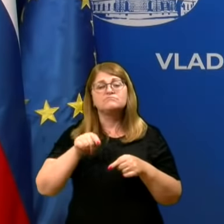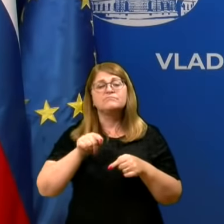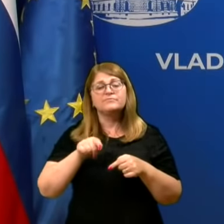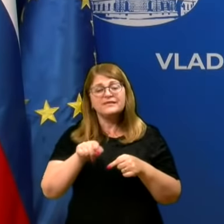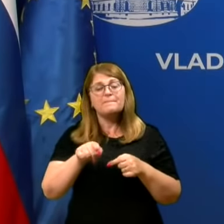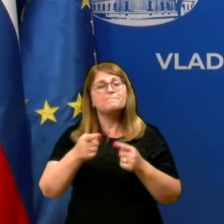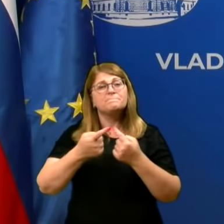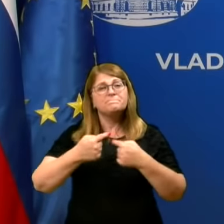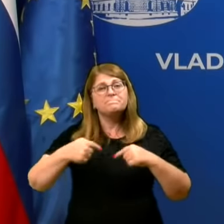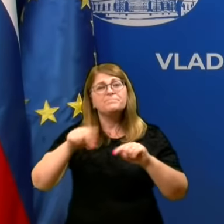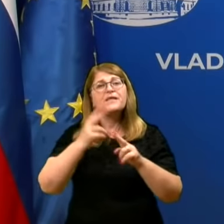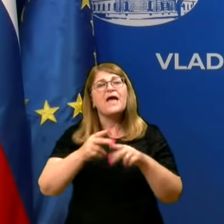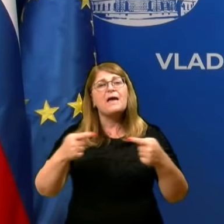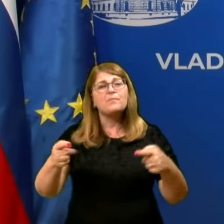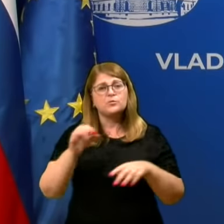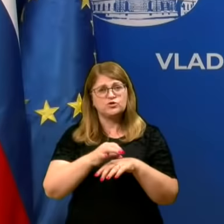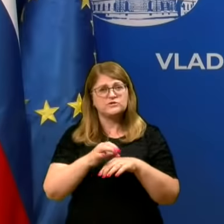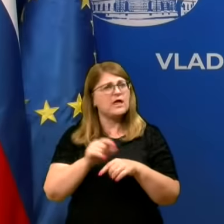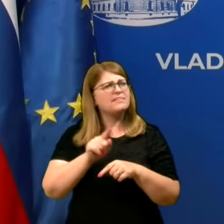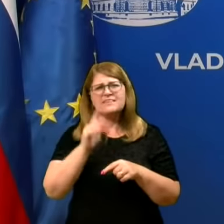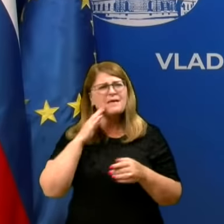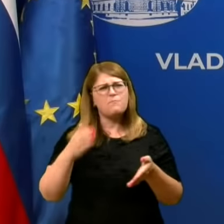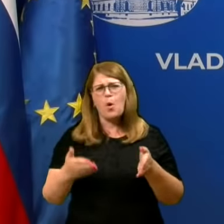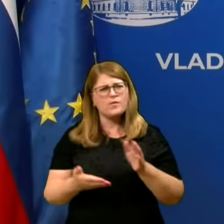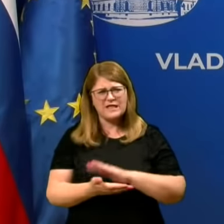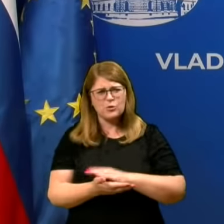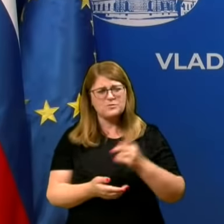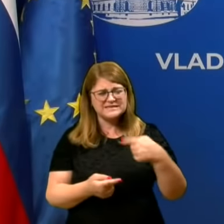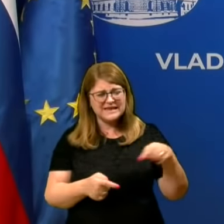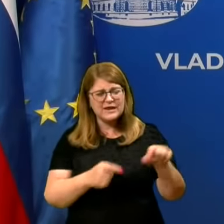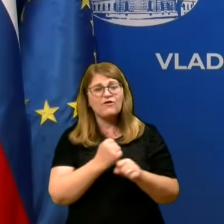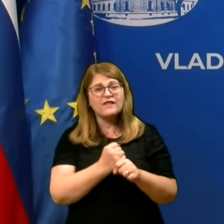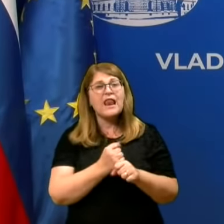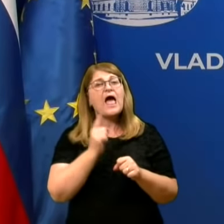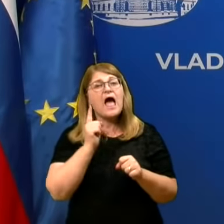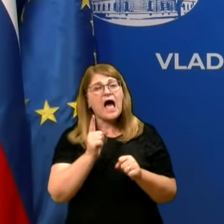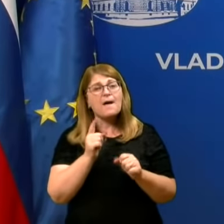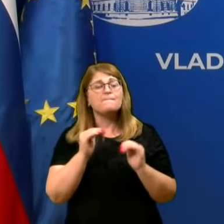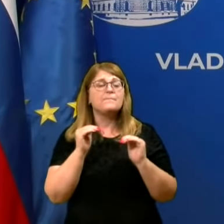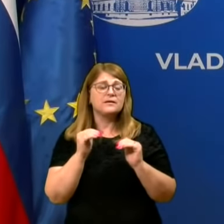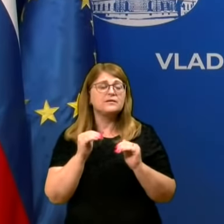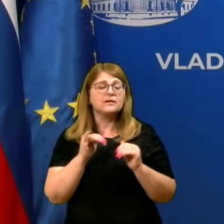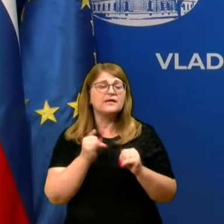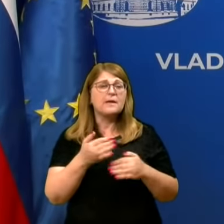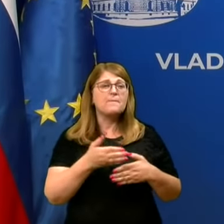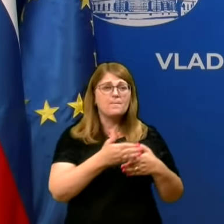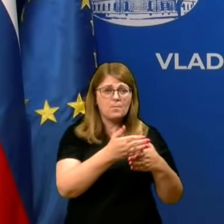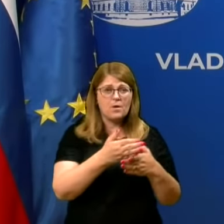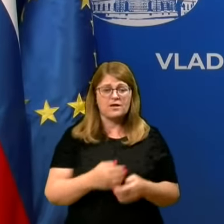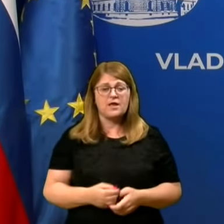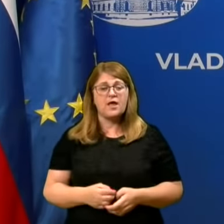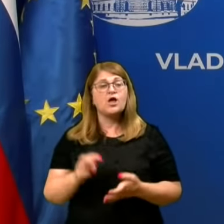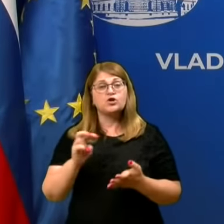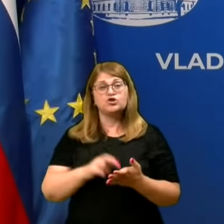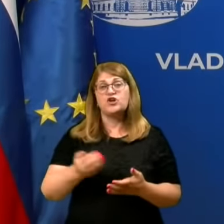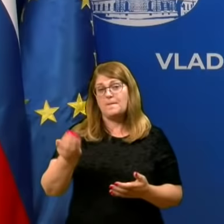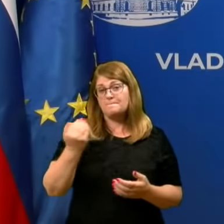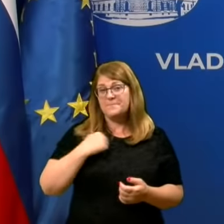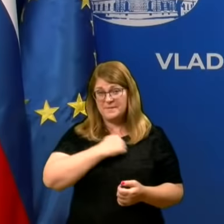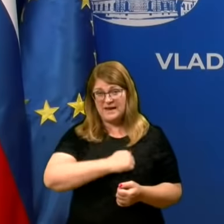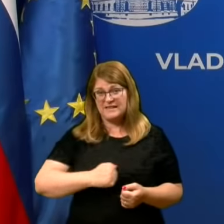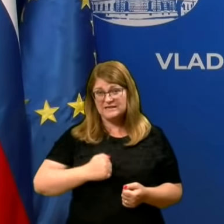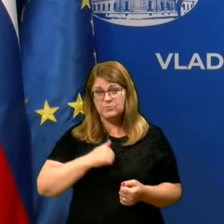nikoli nadomestila epidemiološko delo, mora biti nameščena na naše telefone še preden zbolimo. Ker torej v